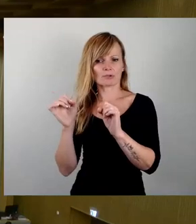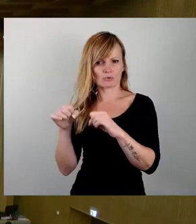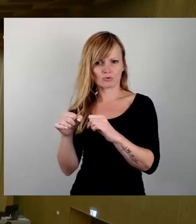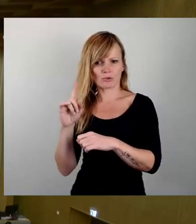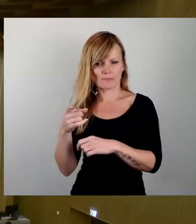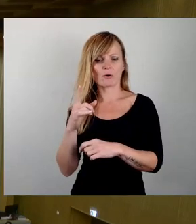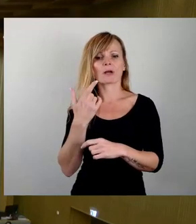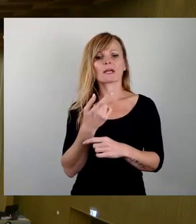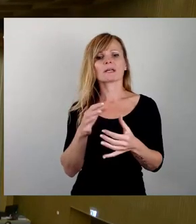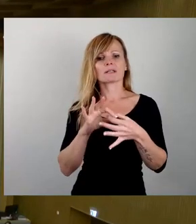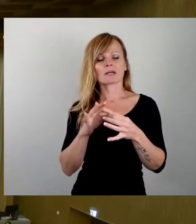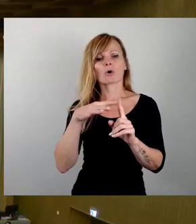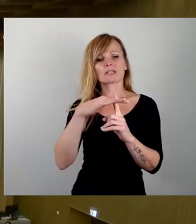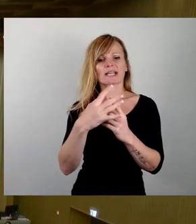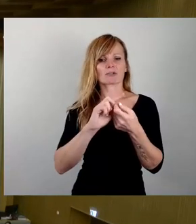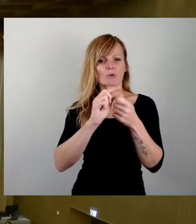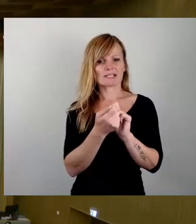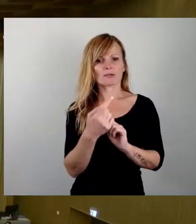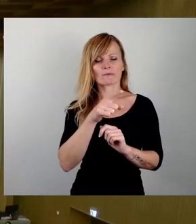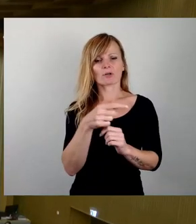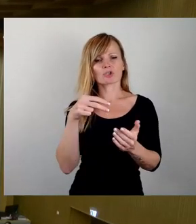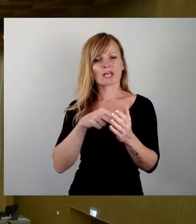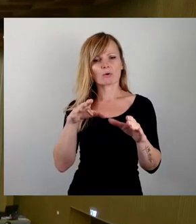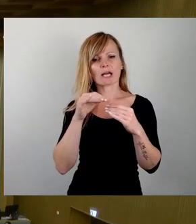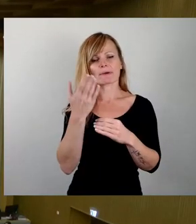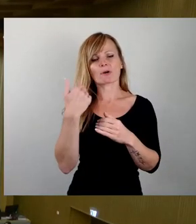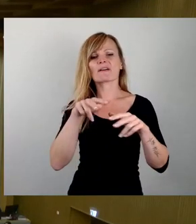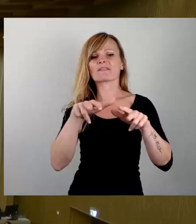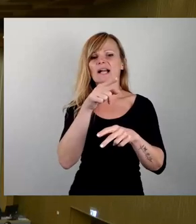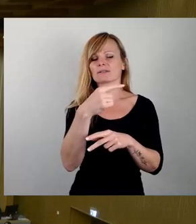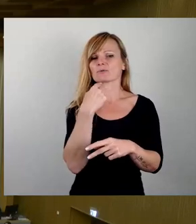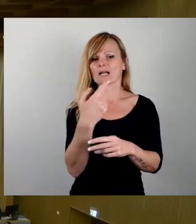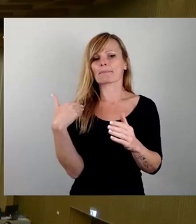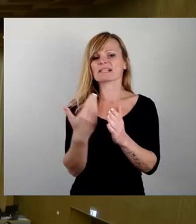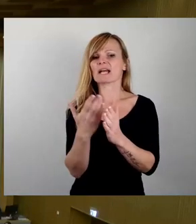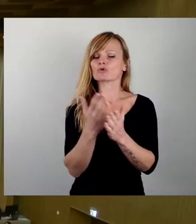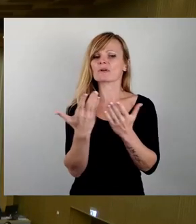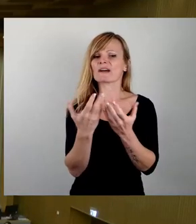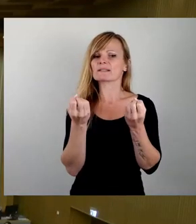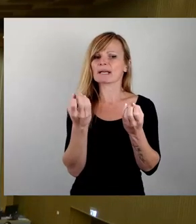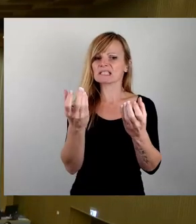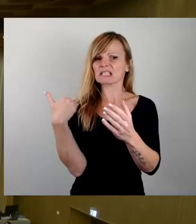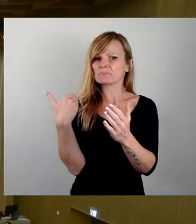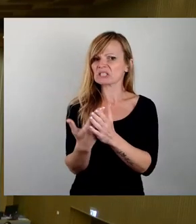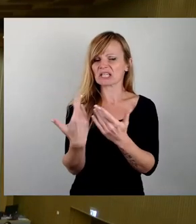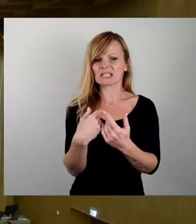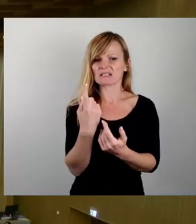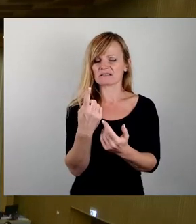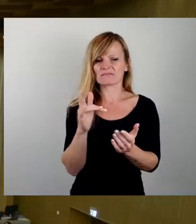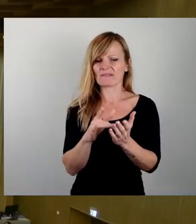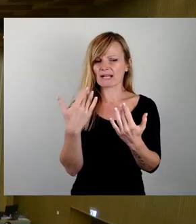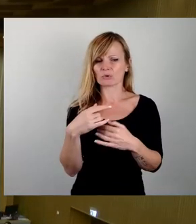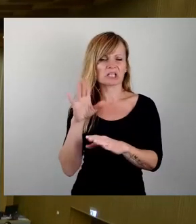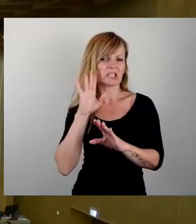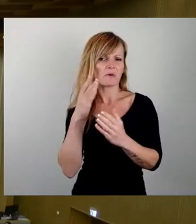Kontextualisierung um die Stellungnahme der Verwaltung bitten, zu dem, was schon alles passiert, auch in dem Feld. Weil das ist ja jetzt irgendwie noch nicht zur Sprache gekommen.